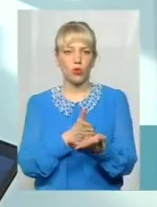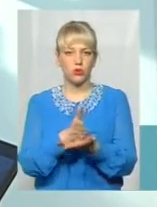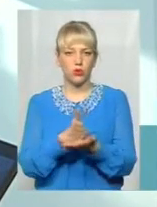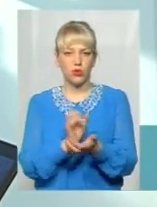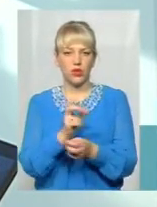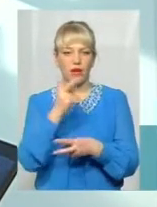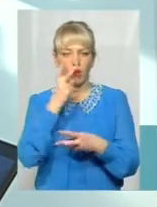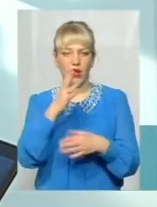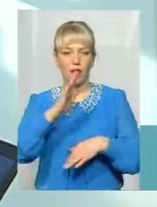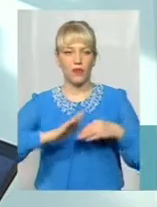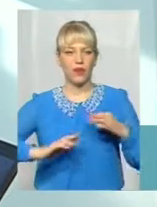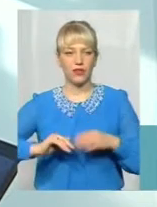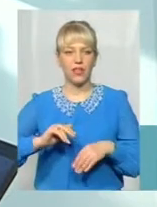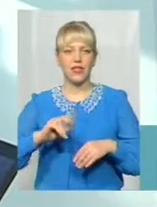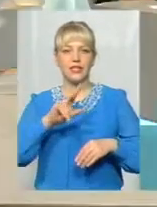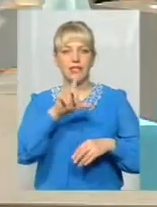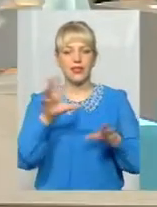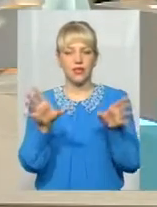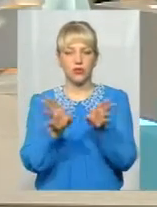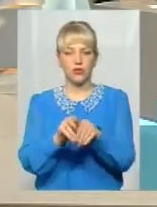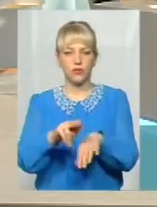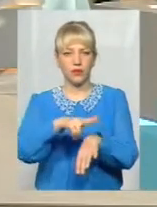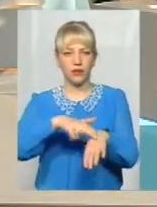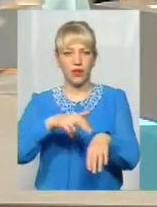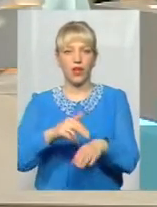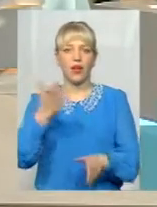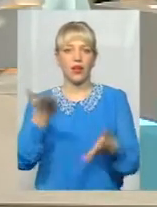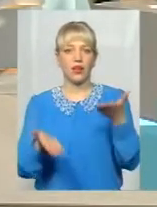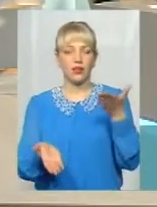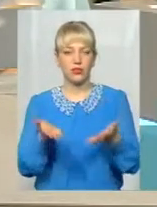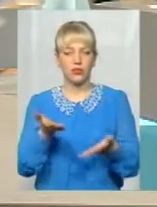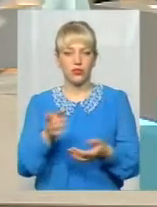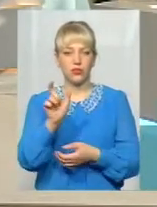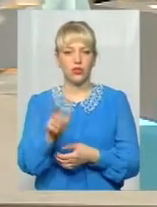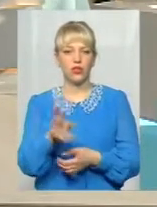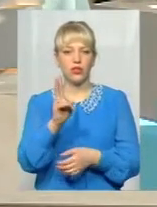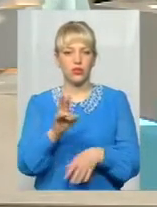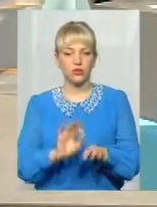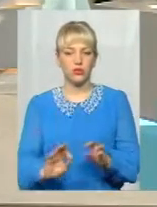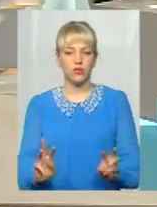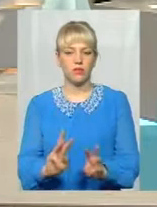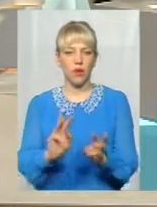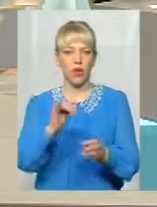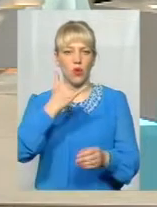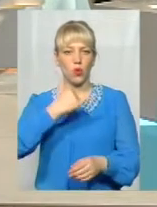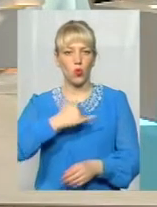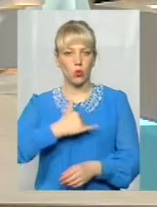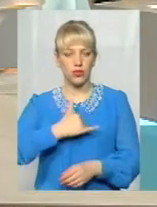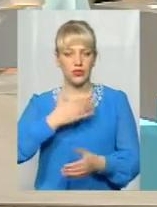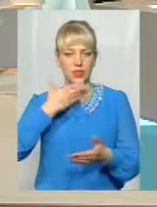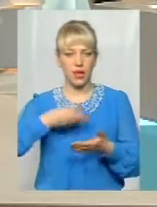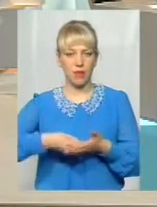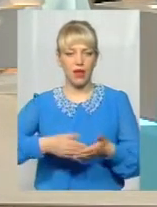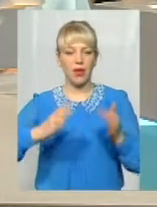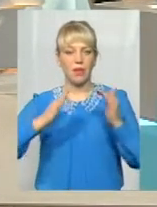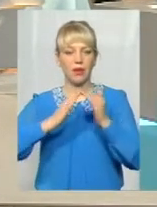показує практика, з працівниками правоохоронних органів. Тобто, якщо до людини, яка спалює в себе на прибудинковій